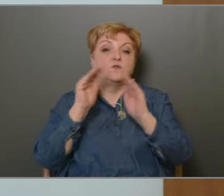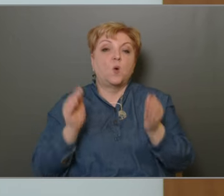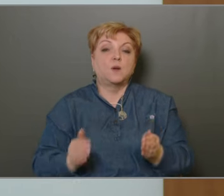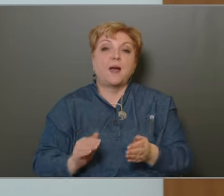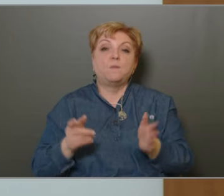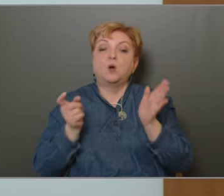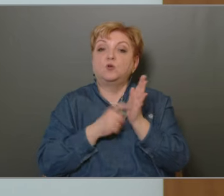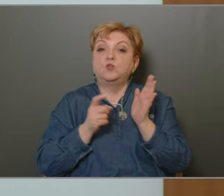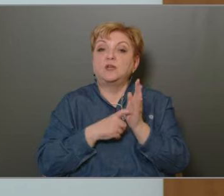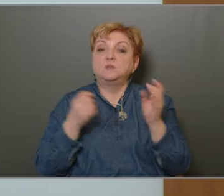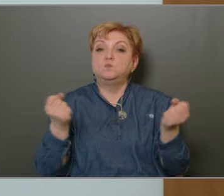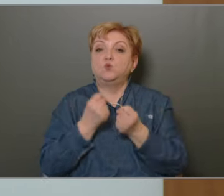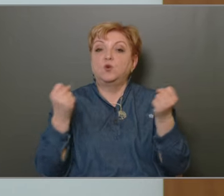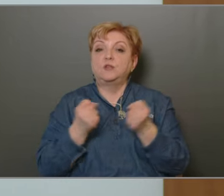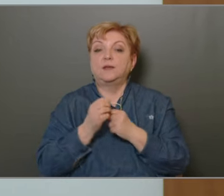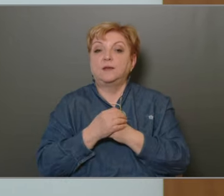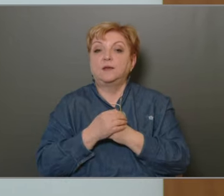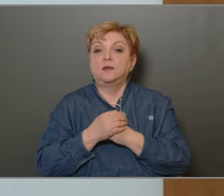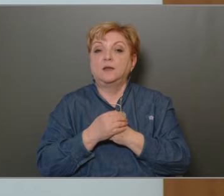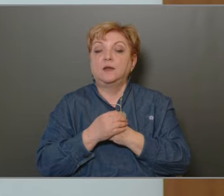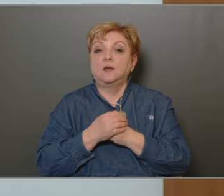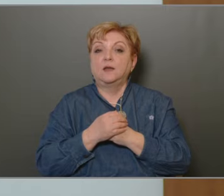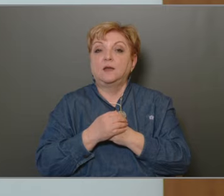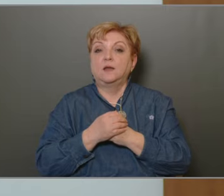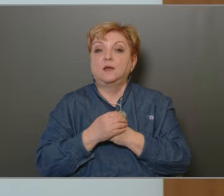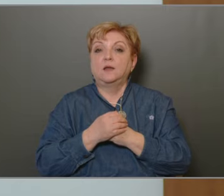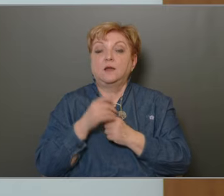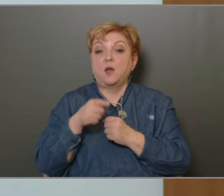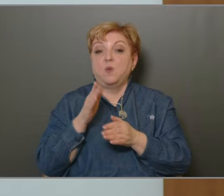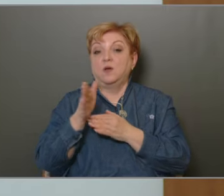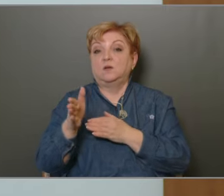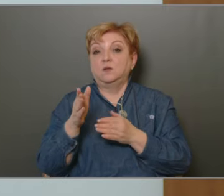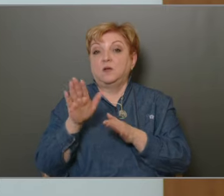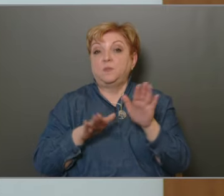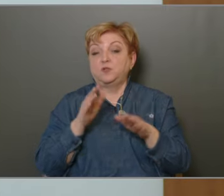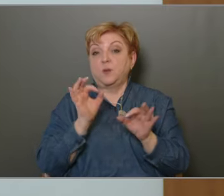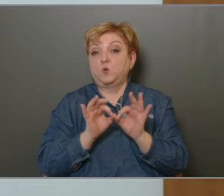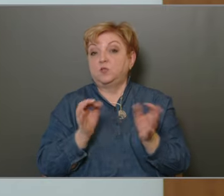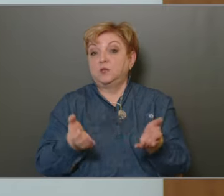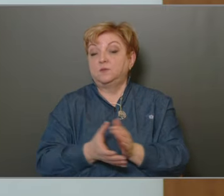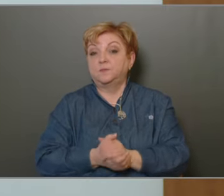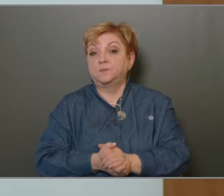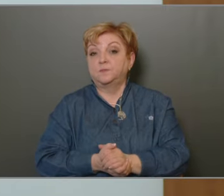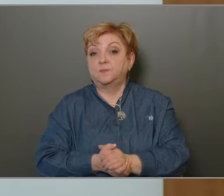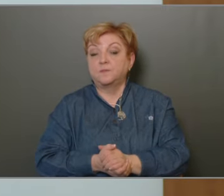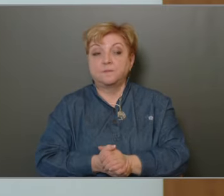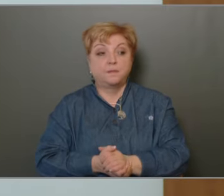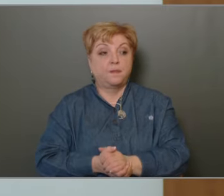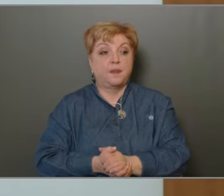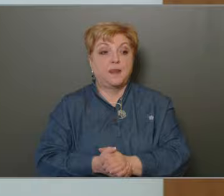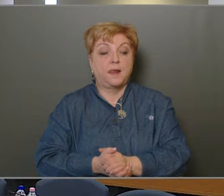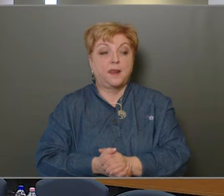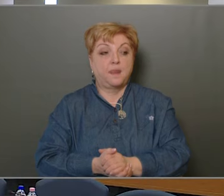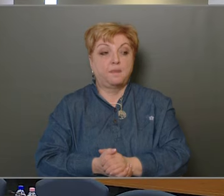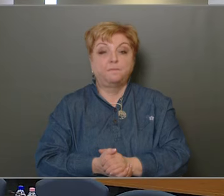formában köteles működni. Idáig ebben az irányban egy lépés nem történt. Köszönöm. Igen.